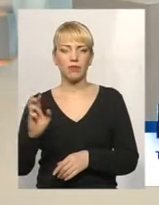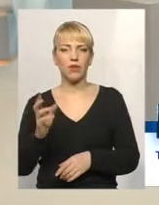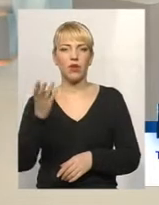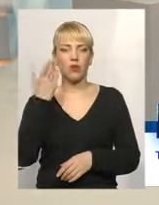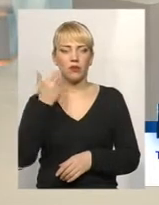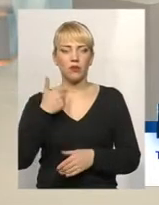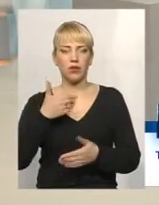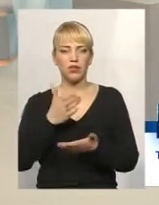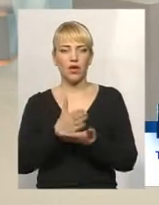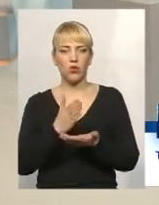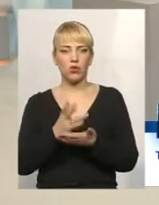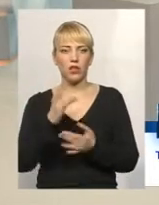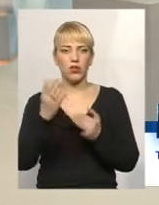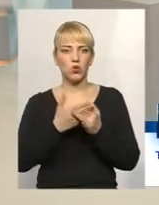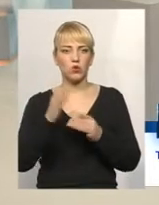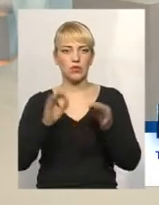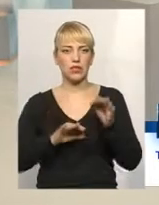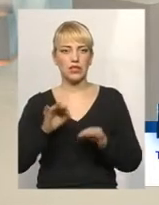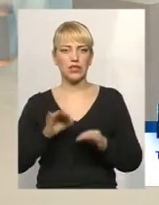ми знаходимося на субсидії?